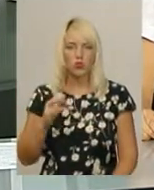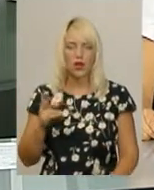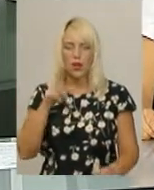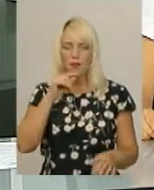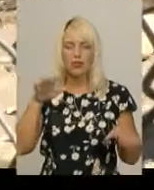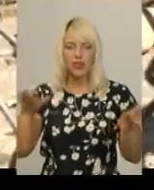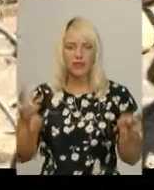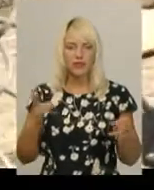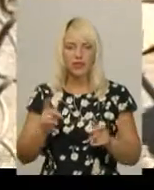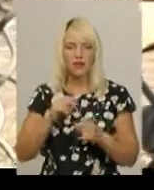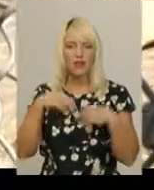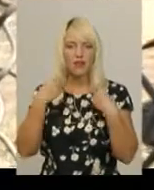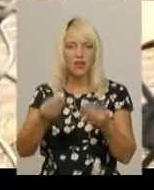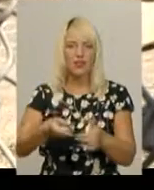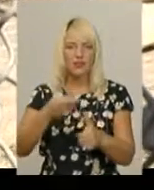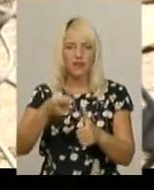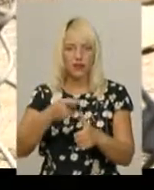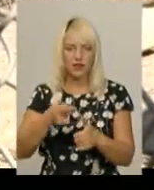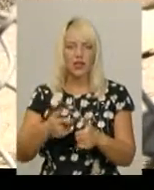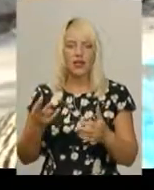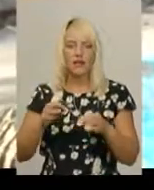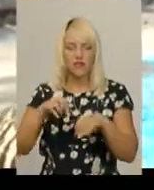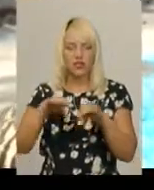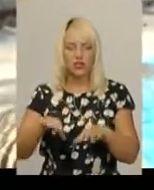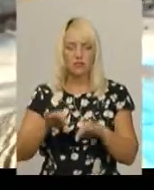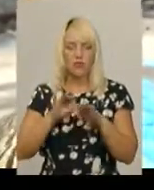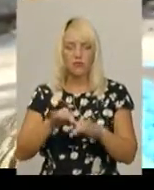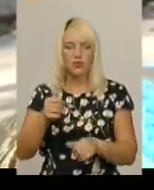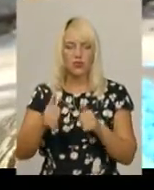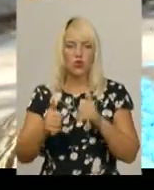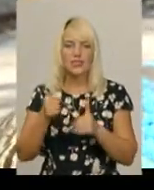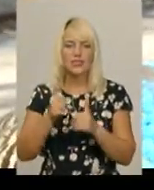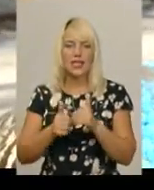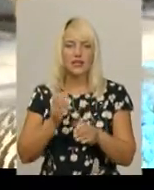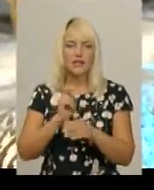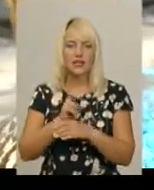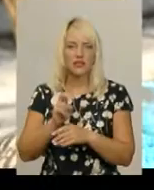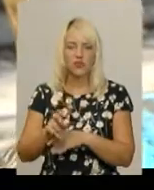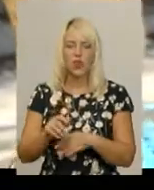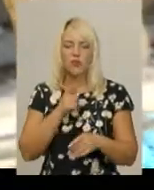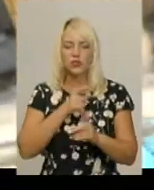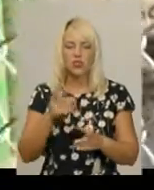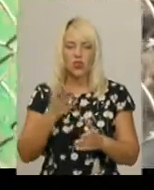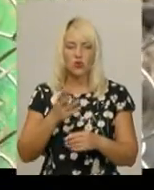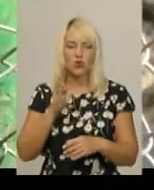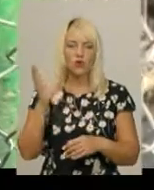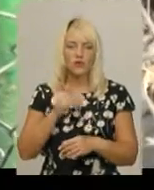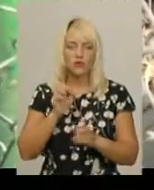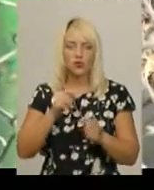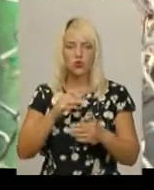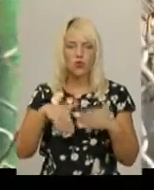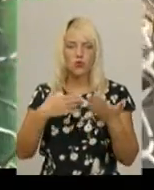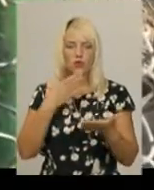потрібно назвати. Тому вирішили провести конкурс серед відвідувачів зоокутка, під час якого охочі можуть запропонувати власні